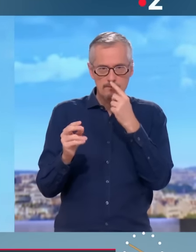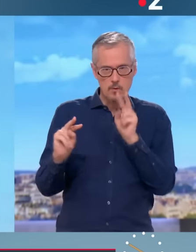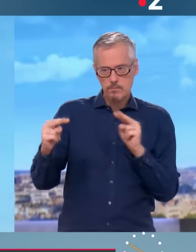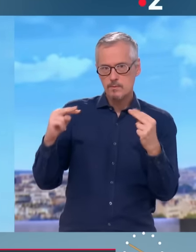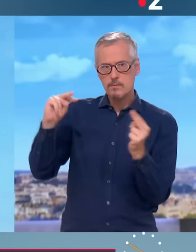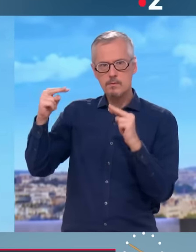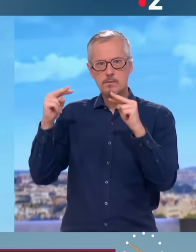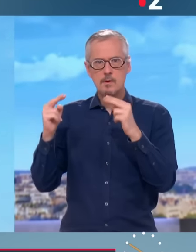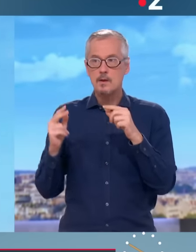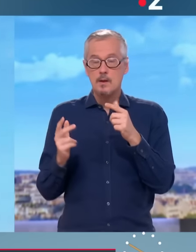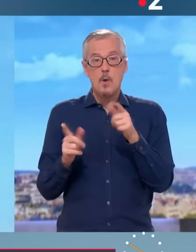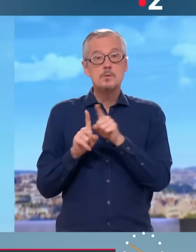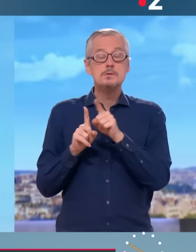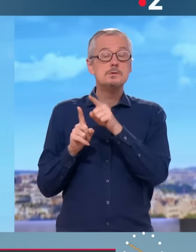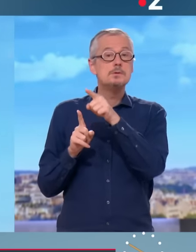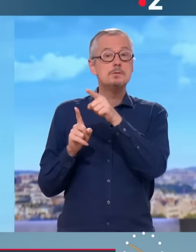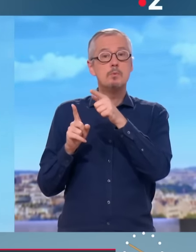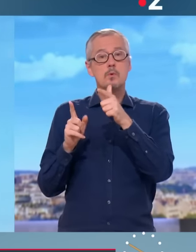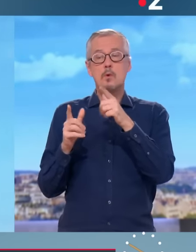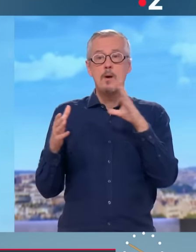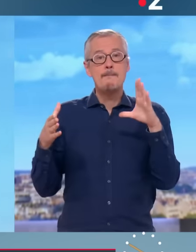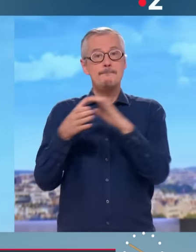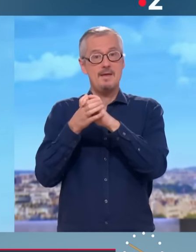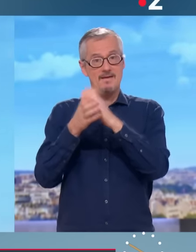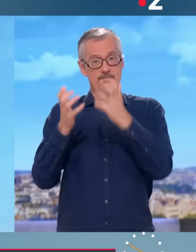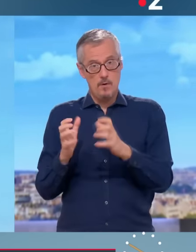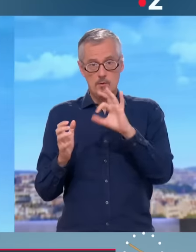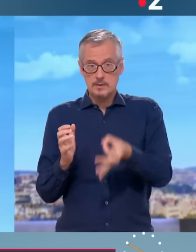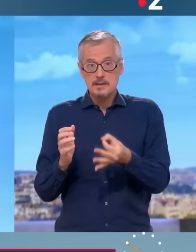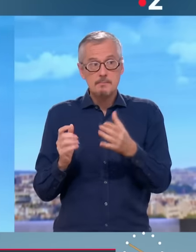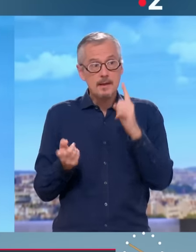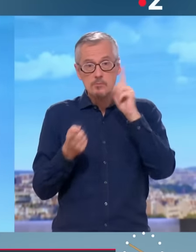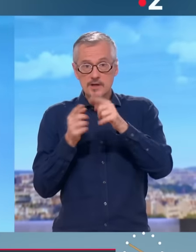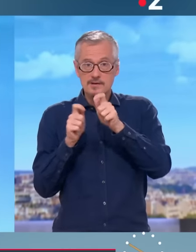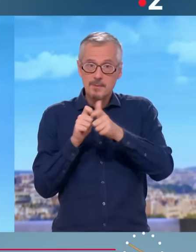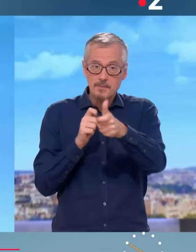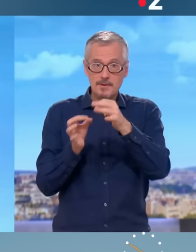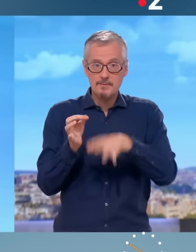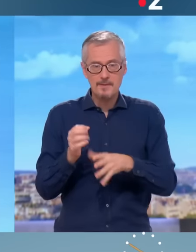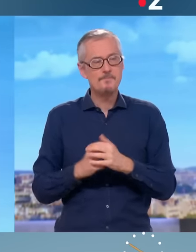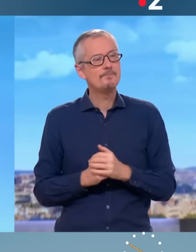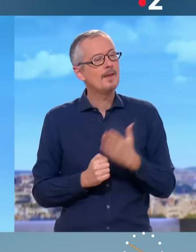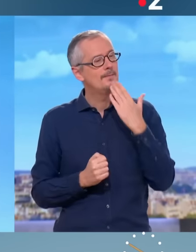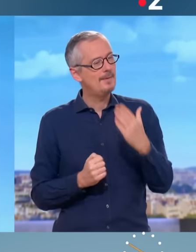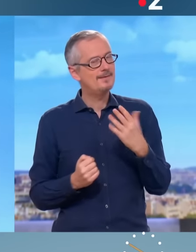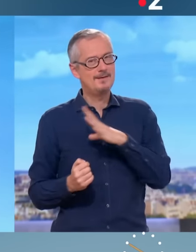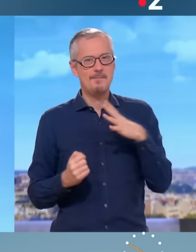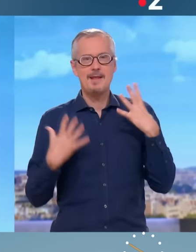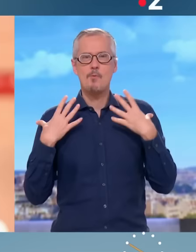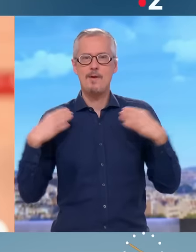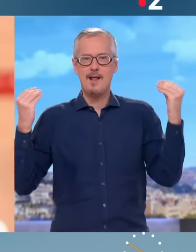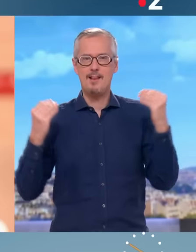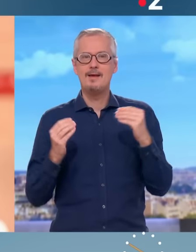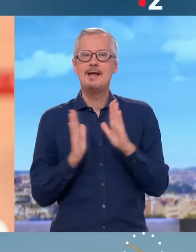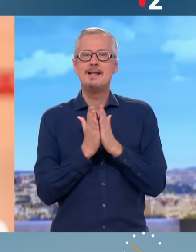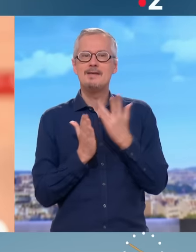alternative par rapport à la solution de recherche de la paix partout dans le monde. Merci beaucoup, Ségolène Royal, d'être venue dans les 4 V, votre livre « Refuser la cruauté du monde, le temps d